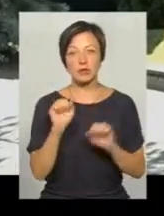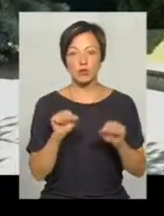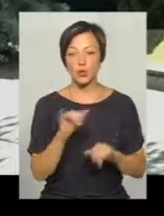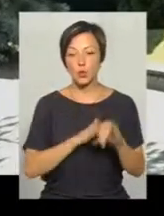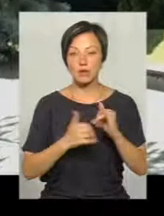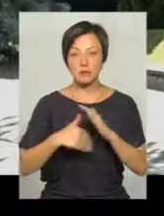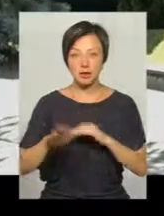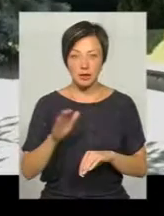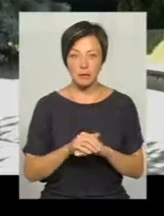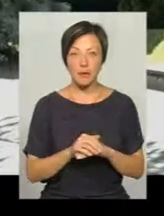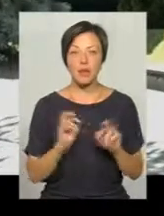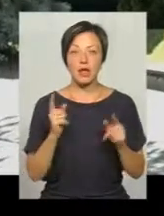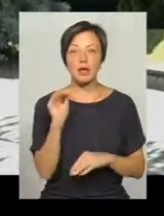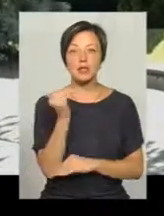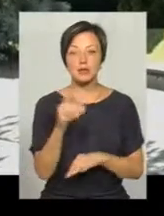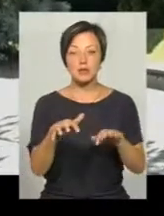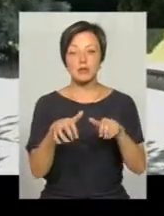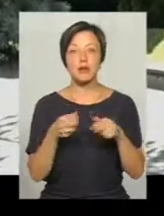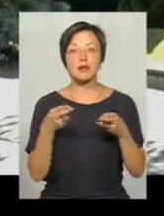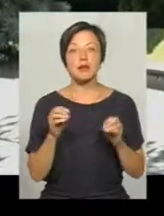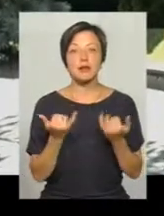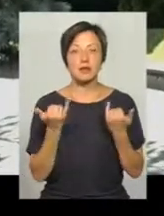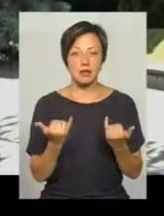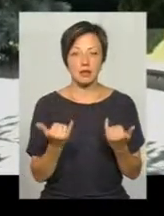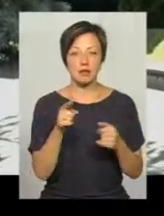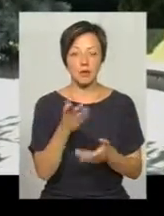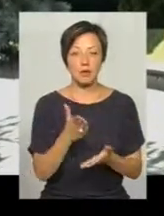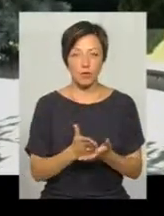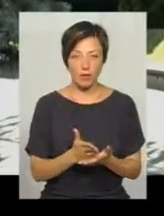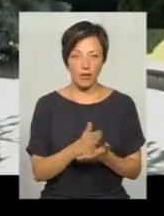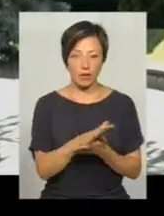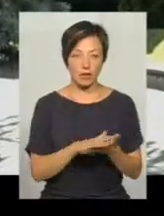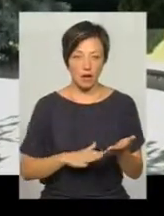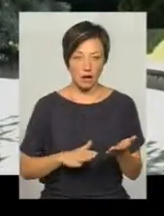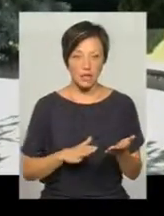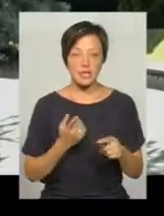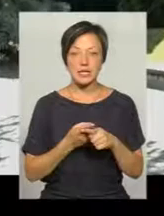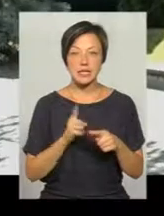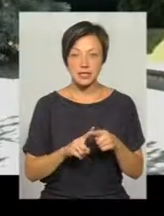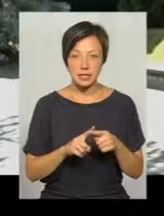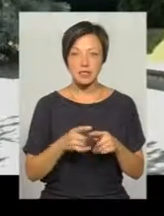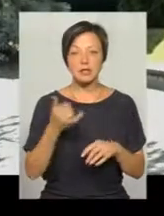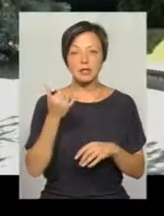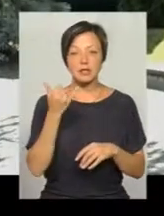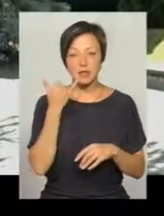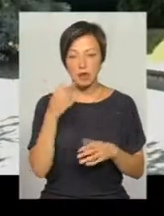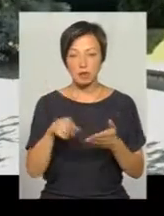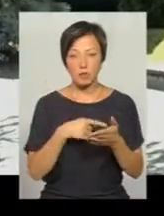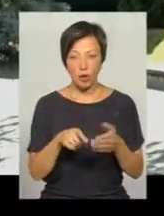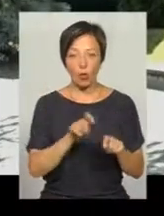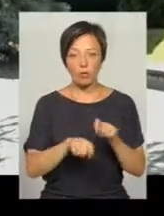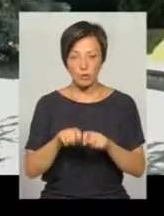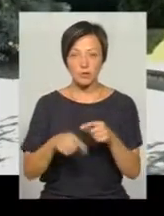кудись піти, як дитину забрати, де вона зараз там перебуває і так далі. Тому ці засоби, вони є гарними